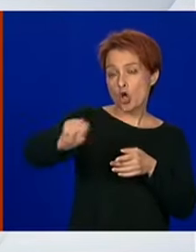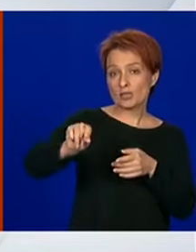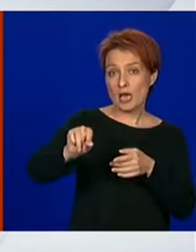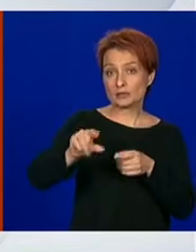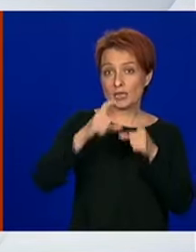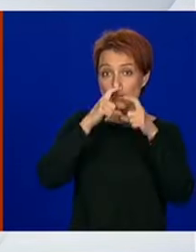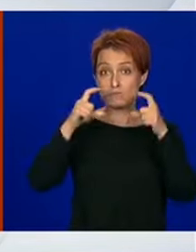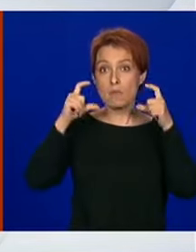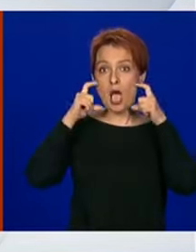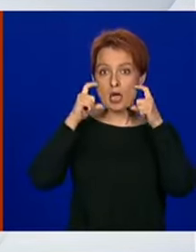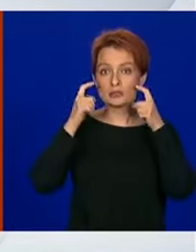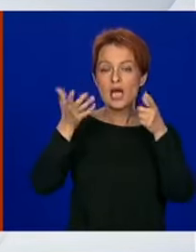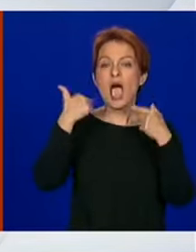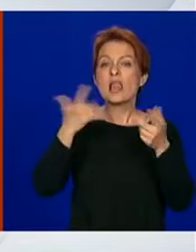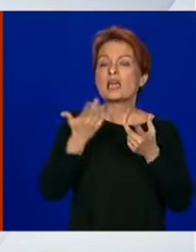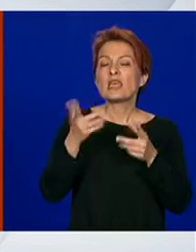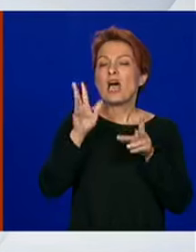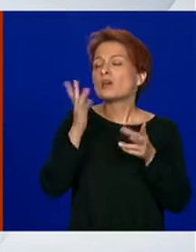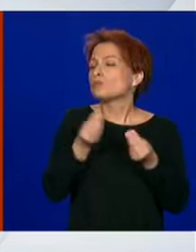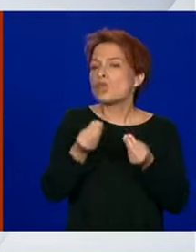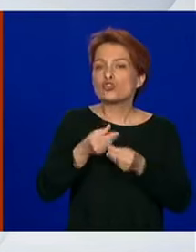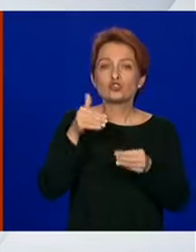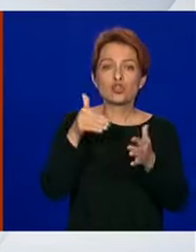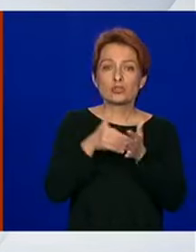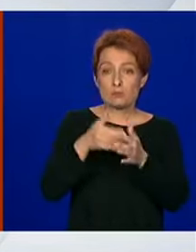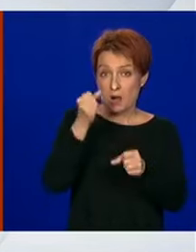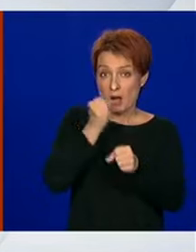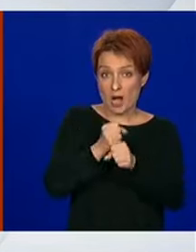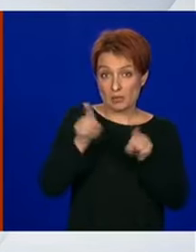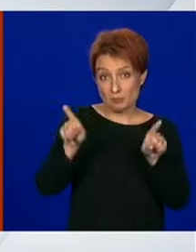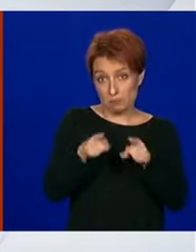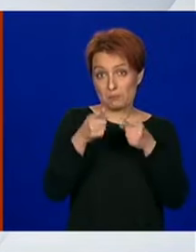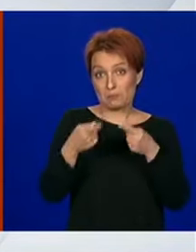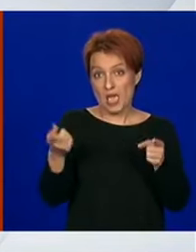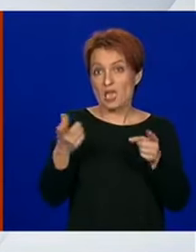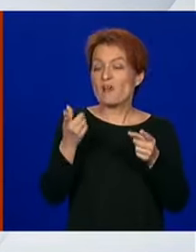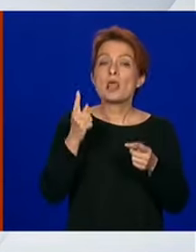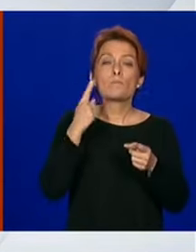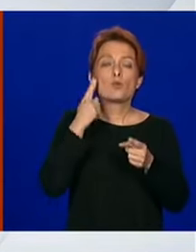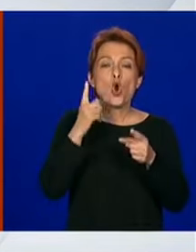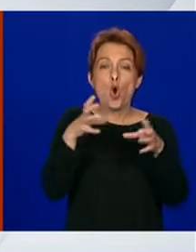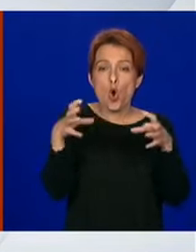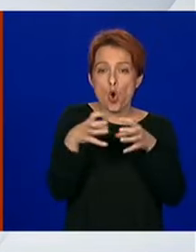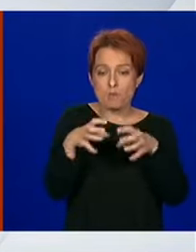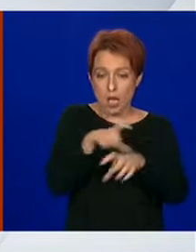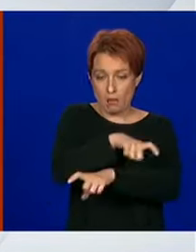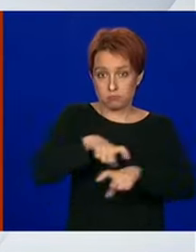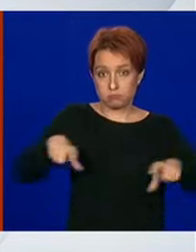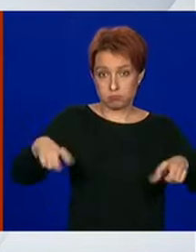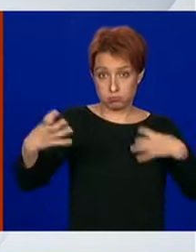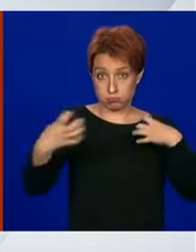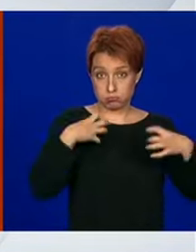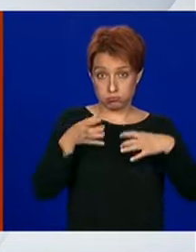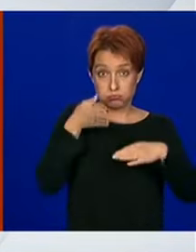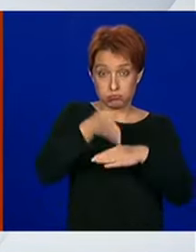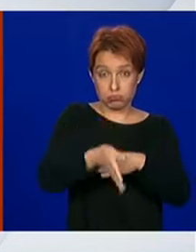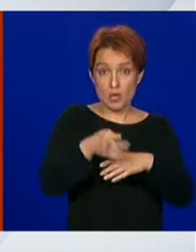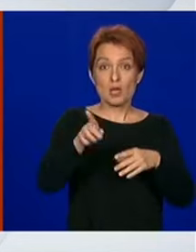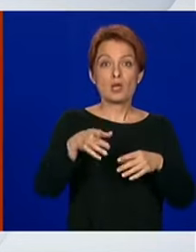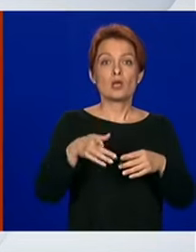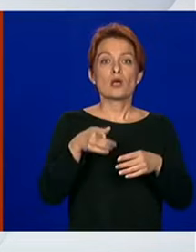prilikom svih drugih aktivnosti koje se zbijaju tijekom proba i na pozornici, osim onih koji ometaju